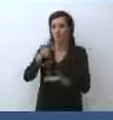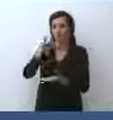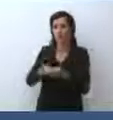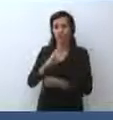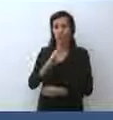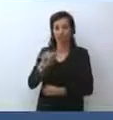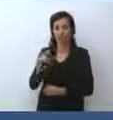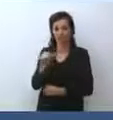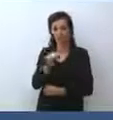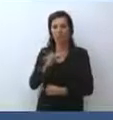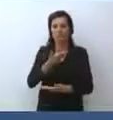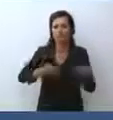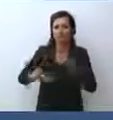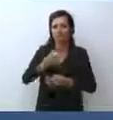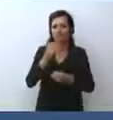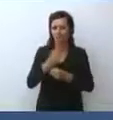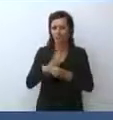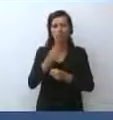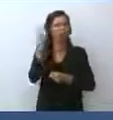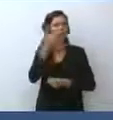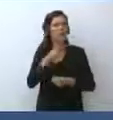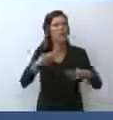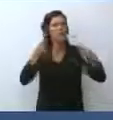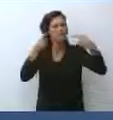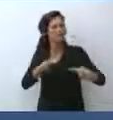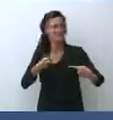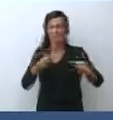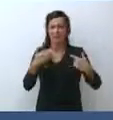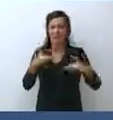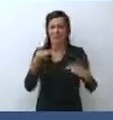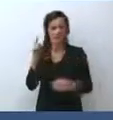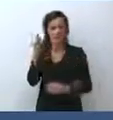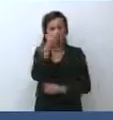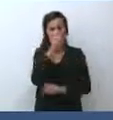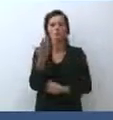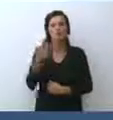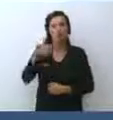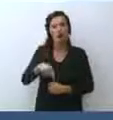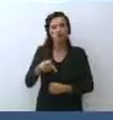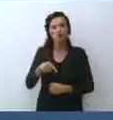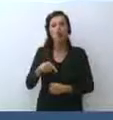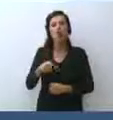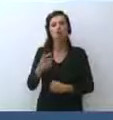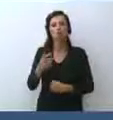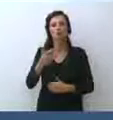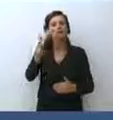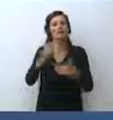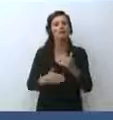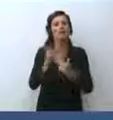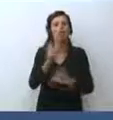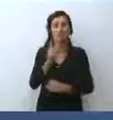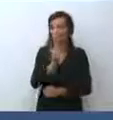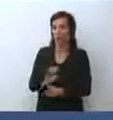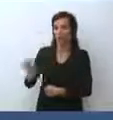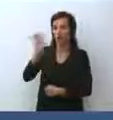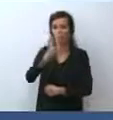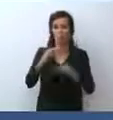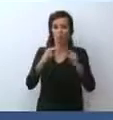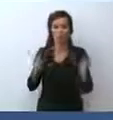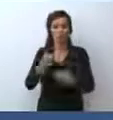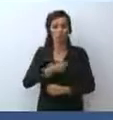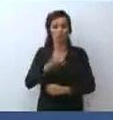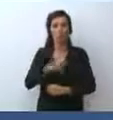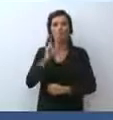difficile e oggi è la scadenza entro la quale le regioni e le province autonome ci devono inviare i loro piani per il